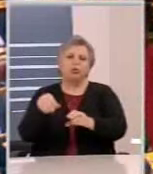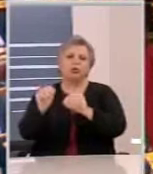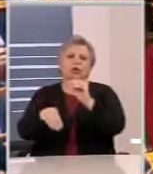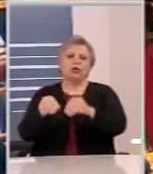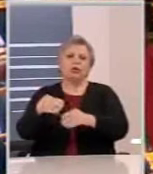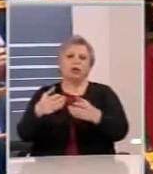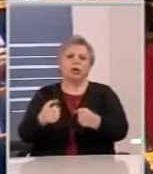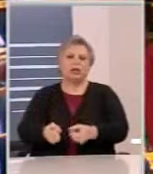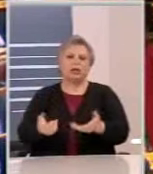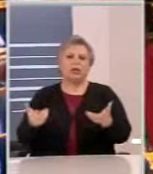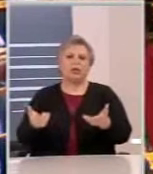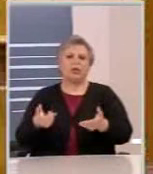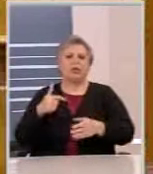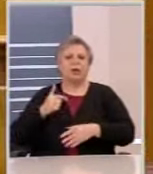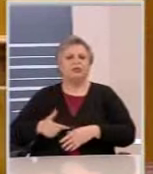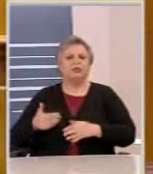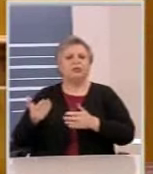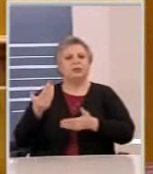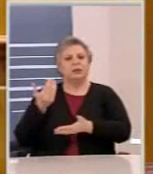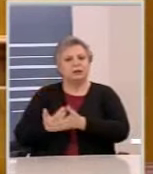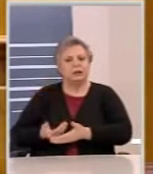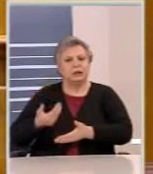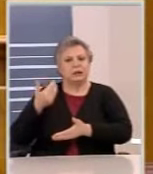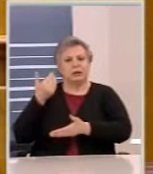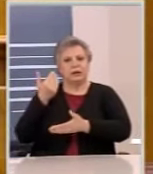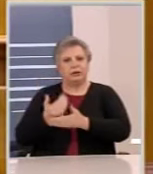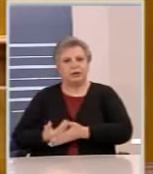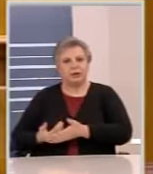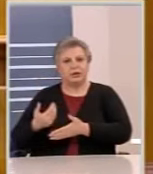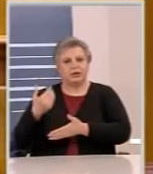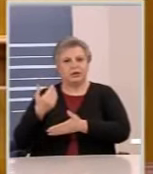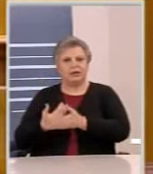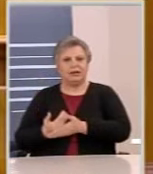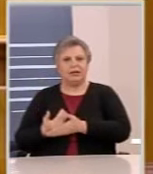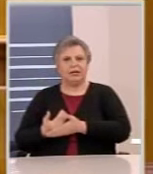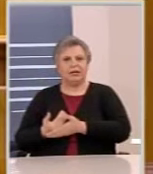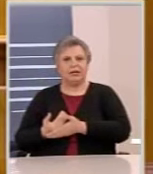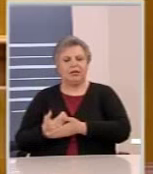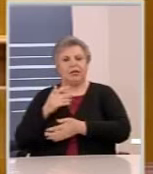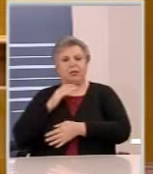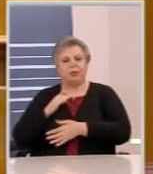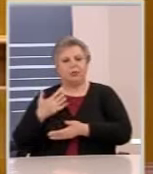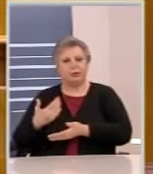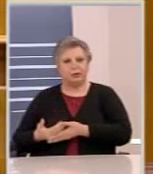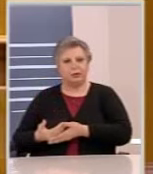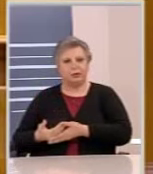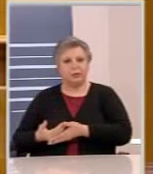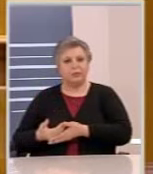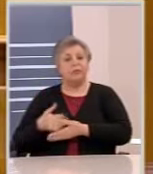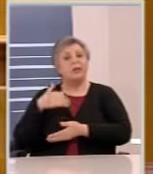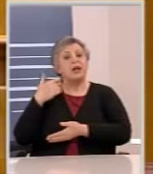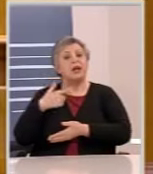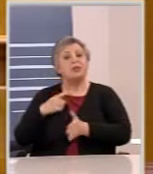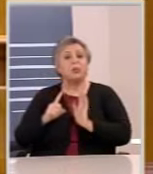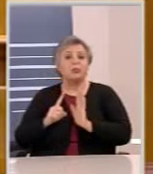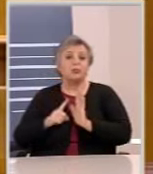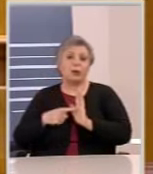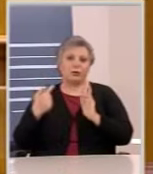Και προσέξτε, καλά να ήταν μονάχα αυτή η πρωτοτυπία. Υπάρχει και μια άλλη πρωτοτυπία.